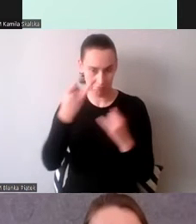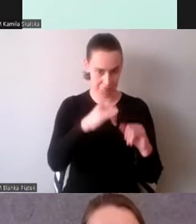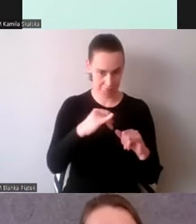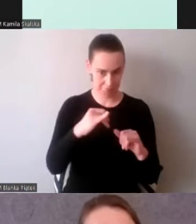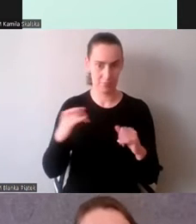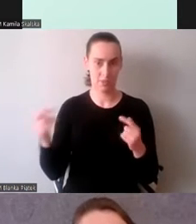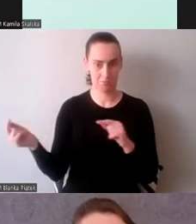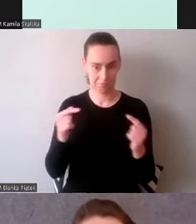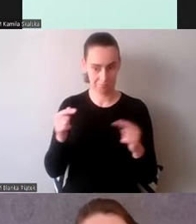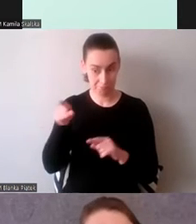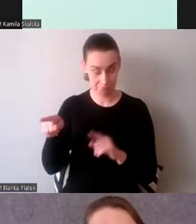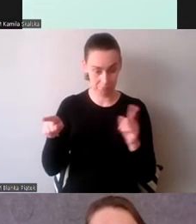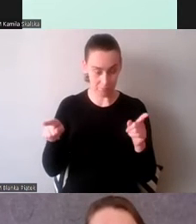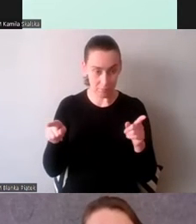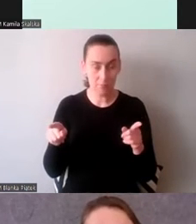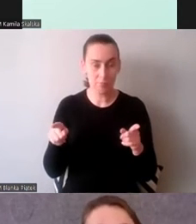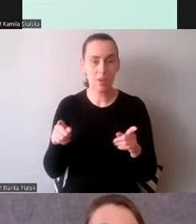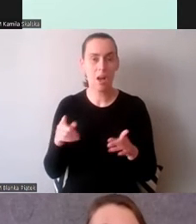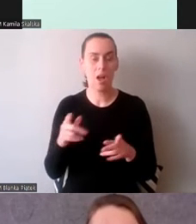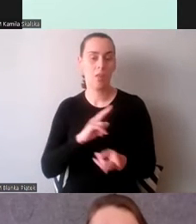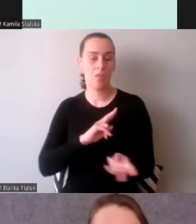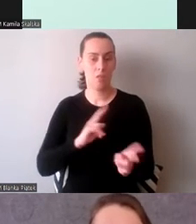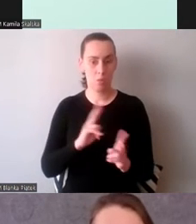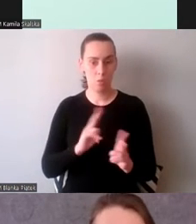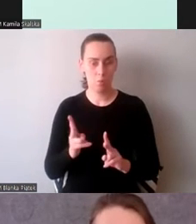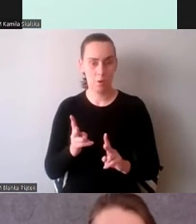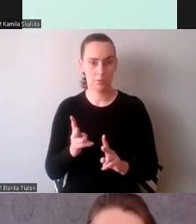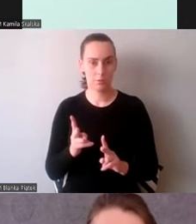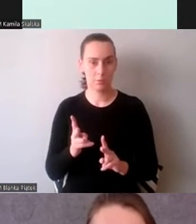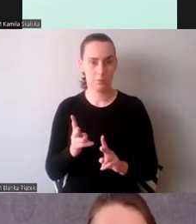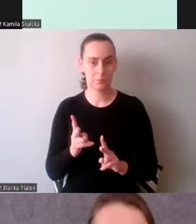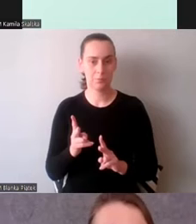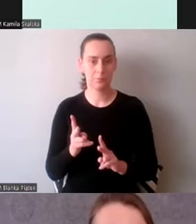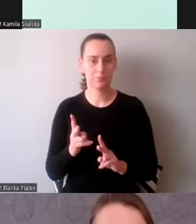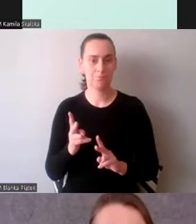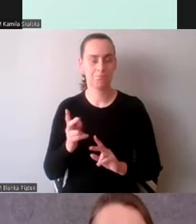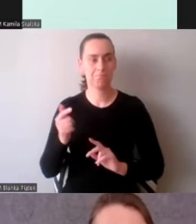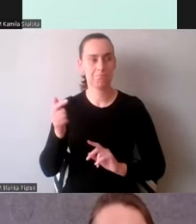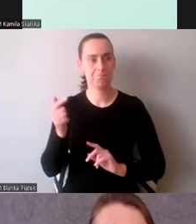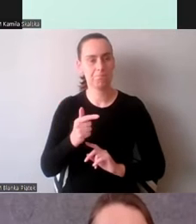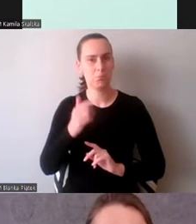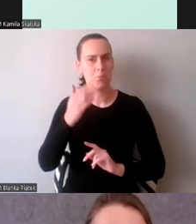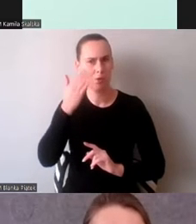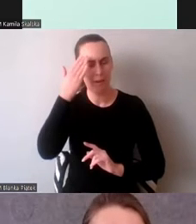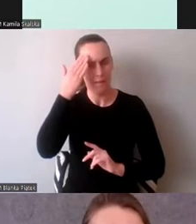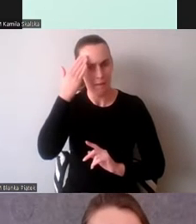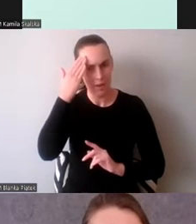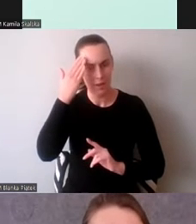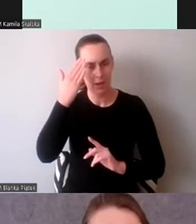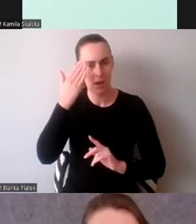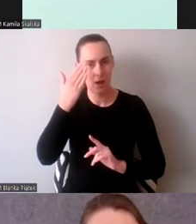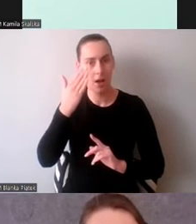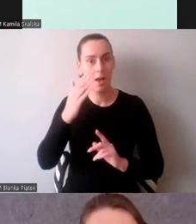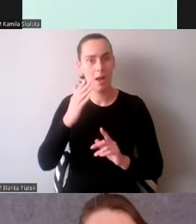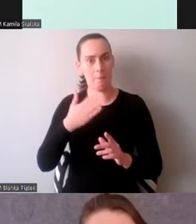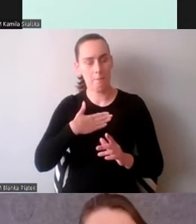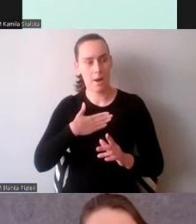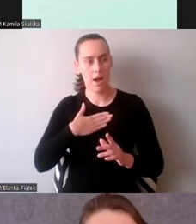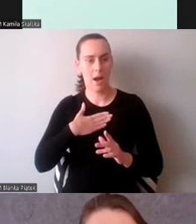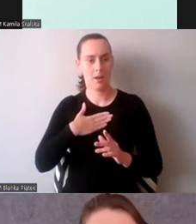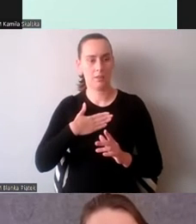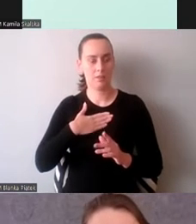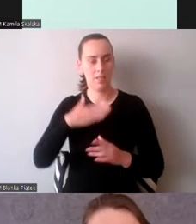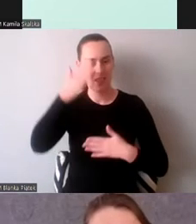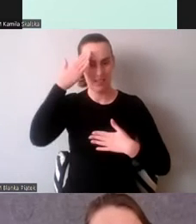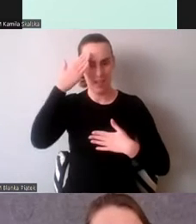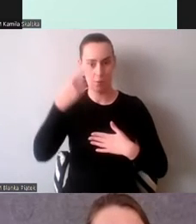tłumacz musi mierzyć się z tym, że występuje pewna nierówność pomiędzy jego znajomością jednego i